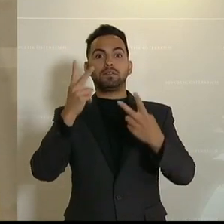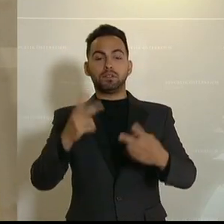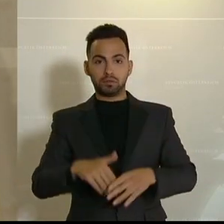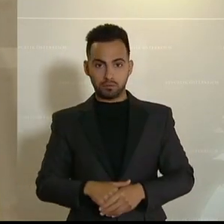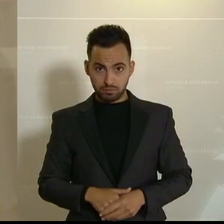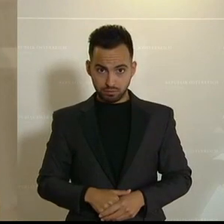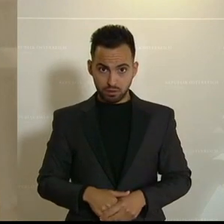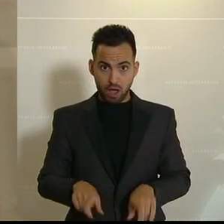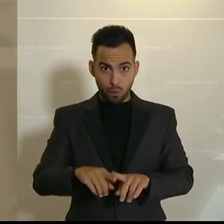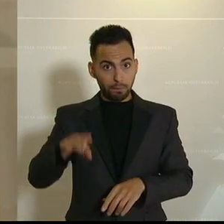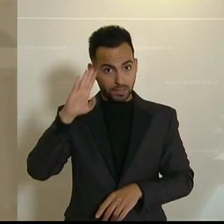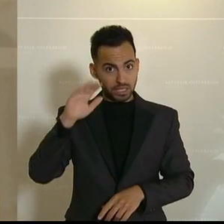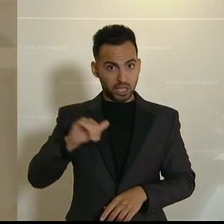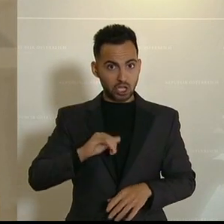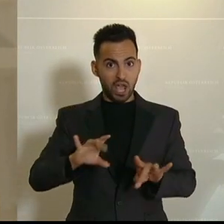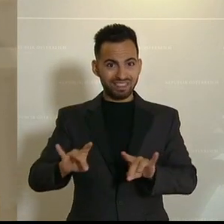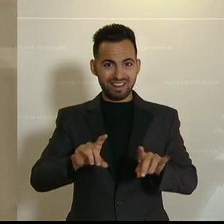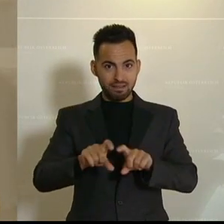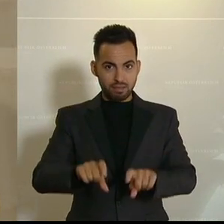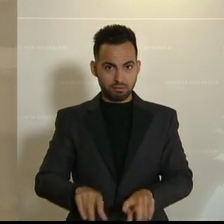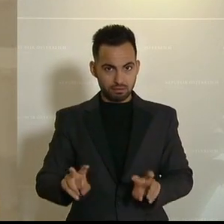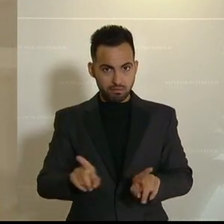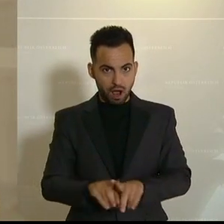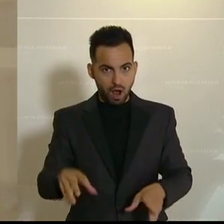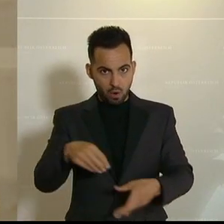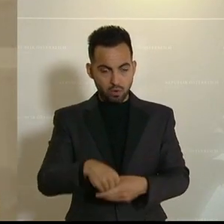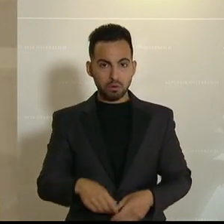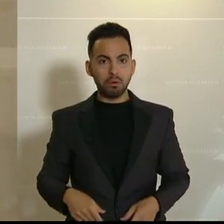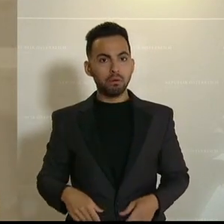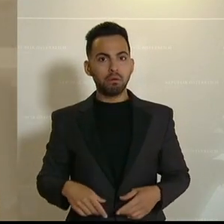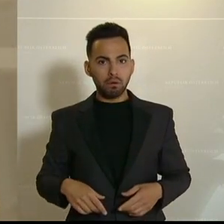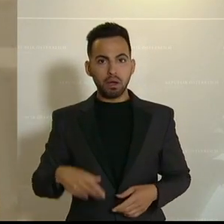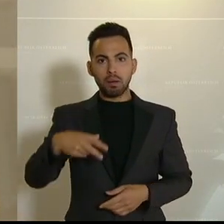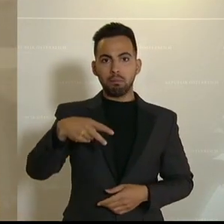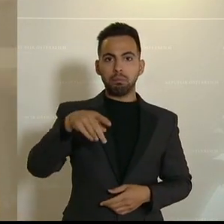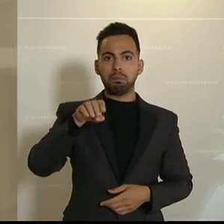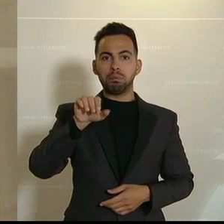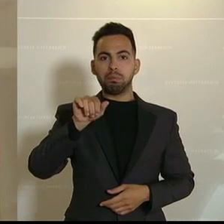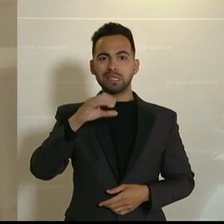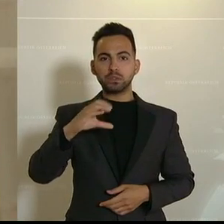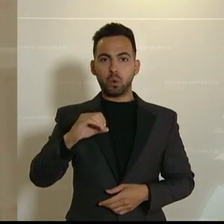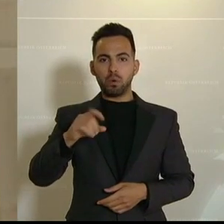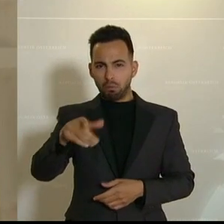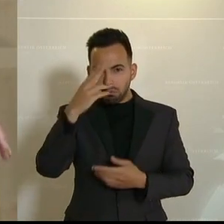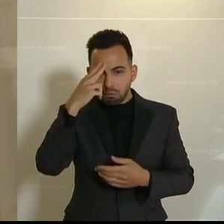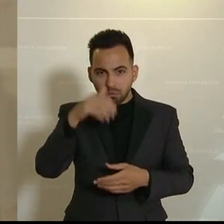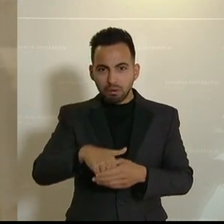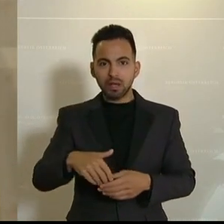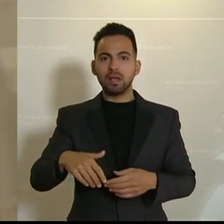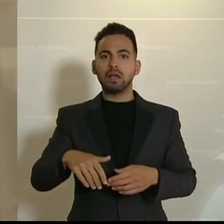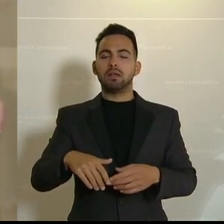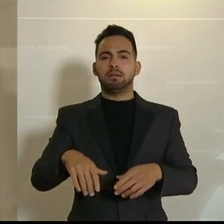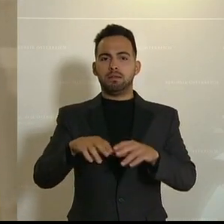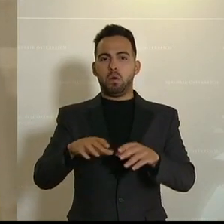Die betrifft auch militärische Angelegenheiten. Da unterschreiben PESCO, die, sich auskennen und wissen, das ist ein